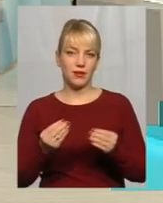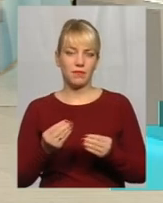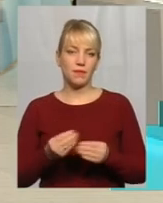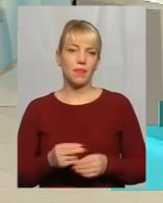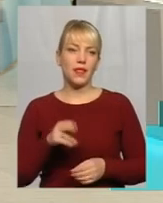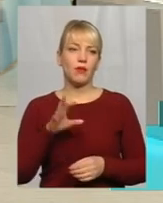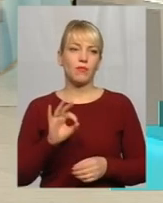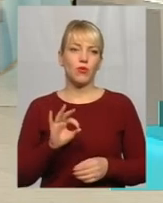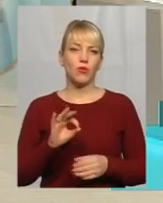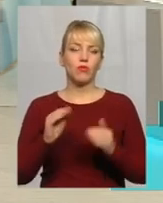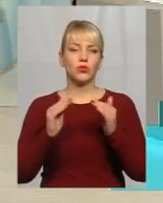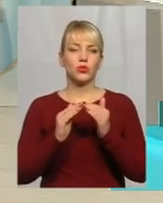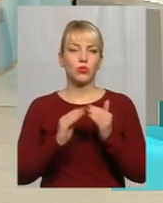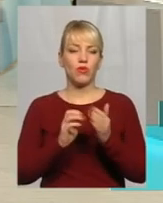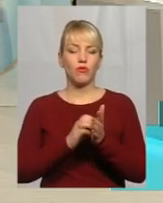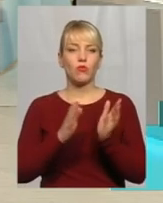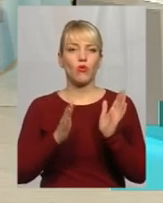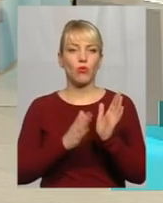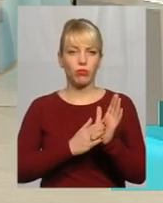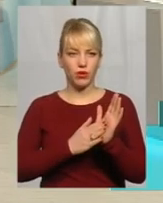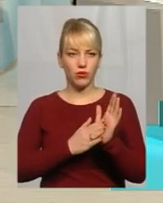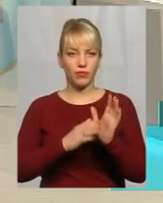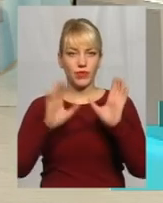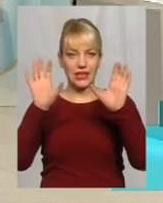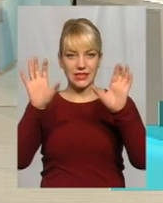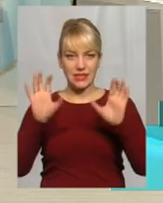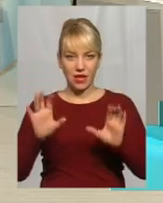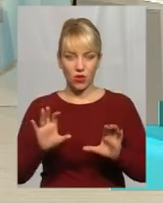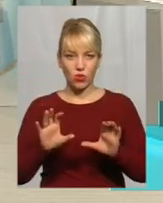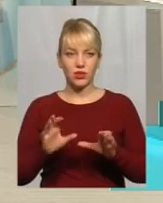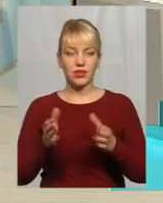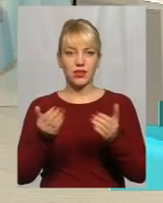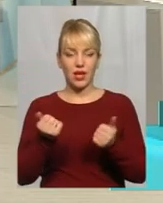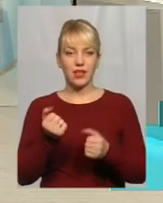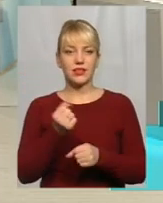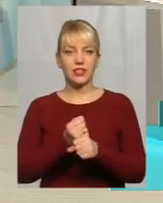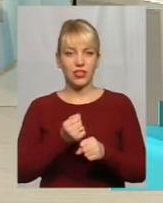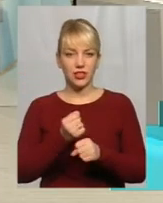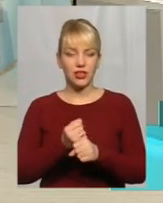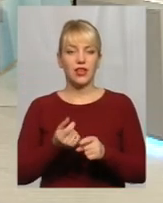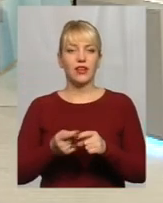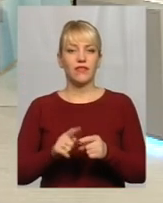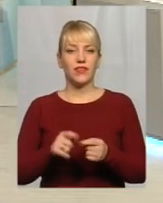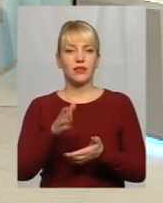будинковому обліку Закон діючий, він має